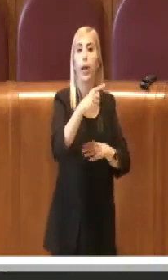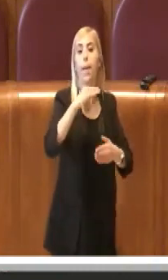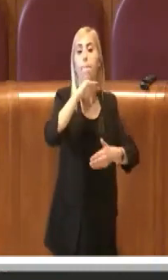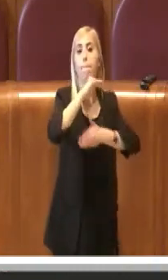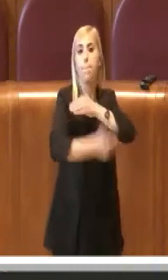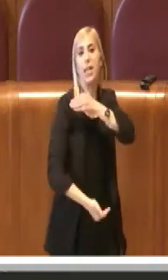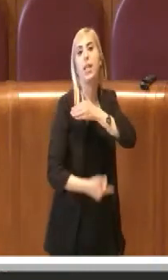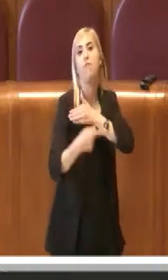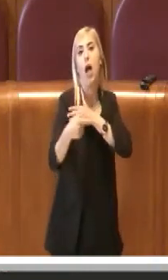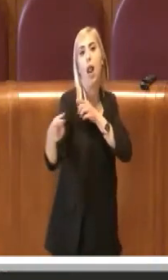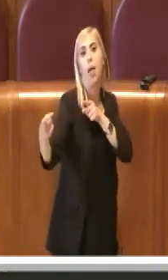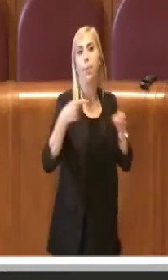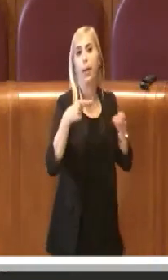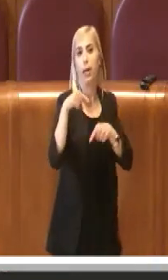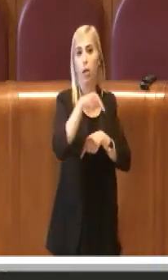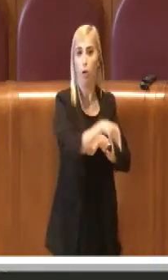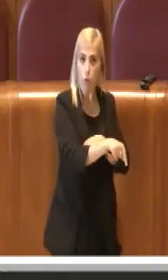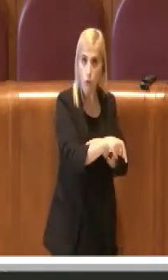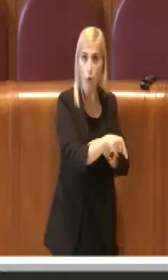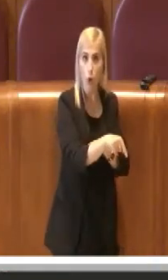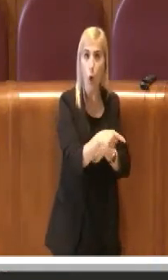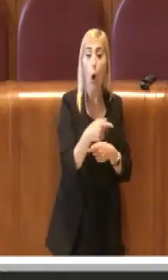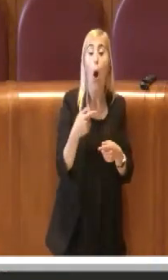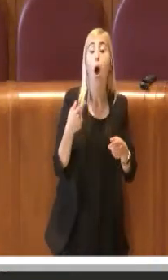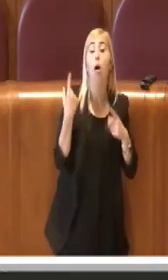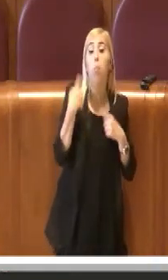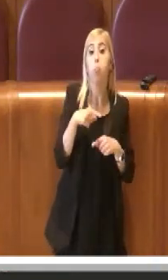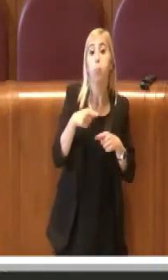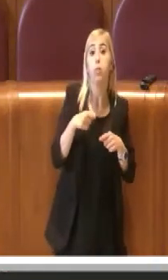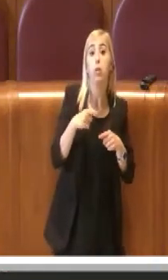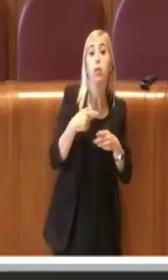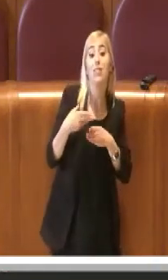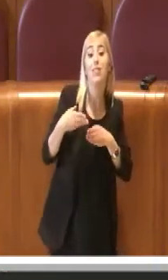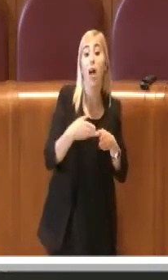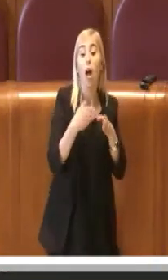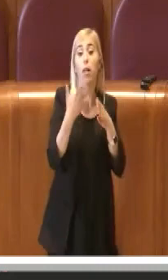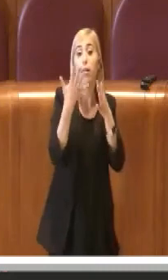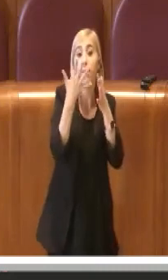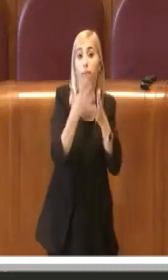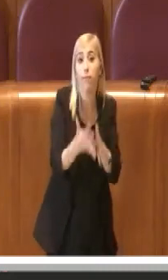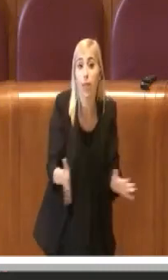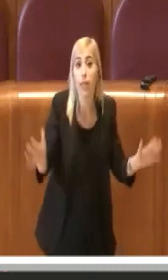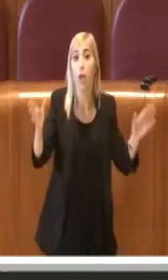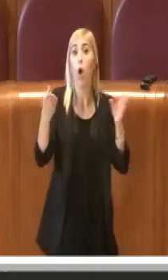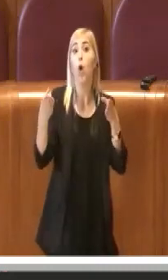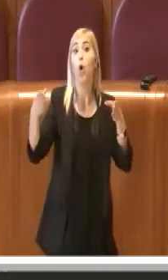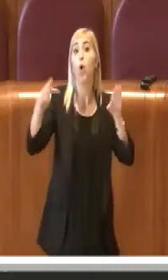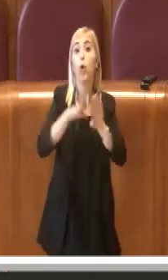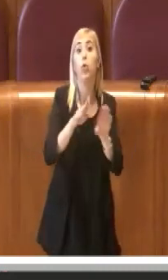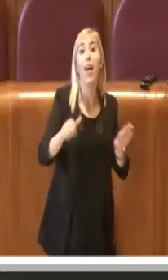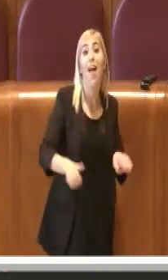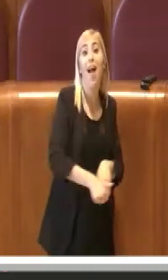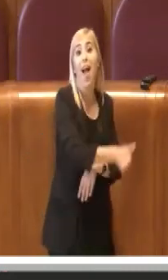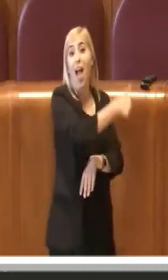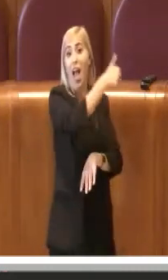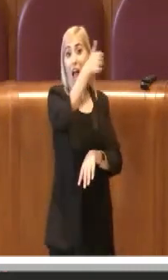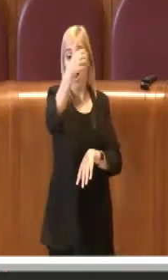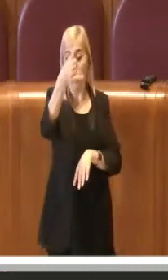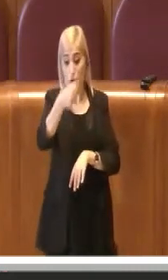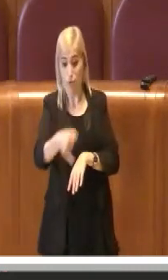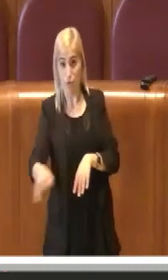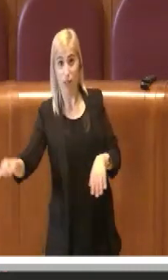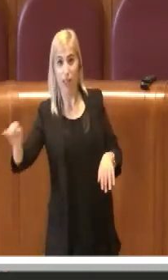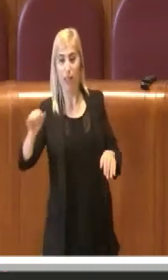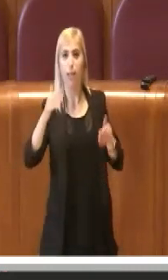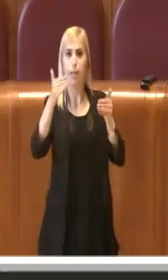dopodiché questo percorso è terminato, ha visto la sua chiusura a fine anno, siamo passati